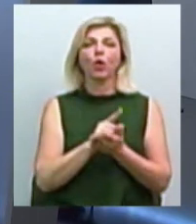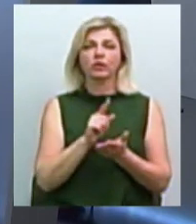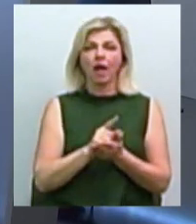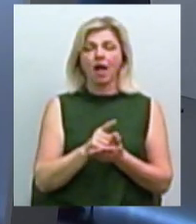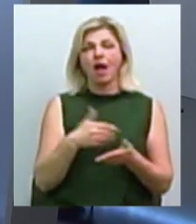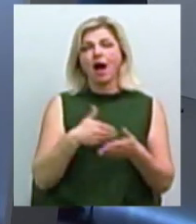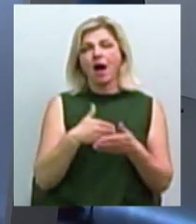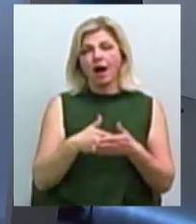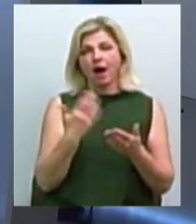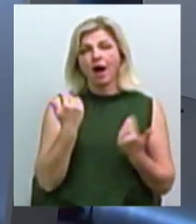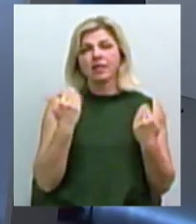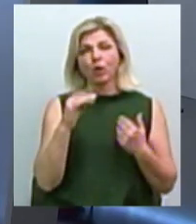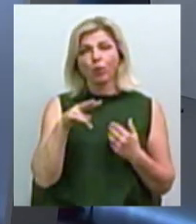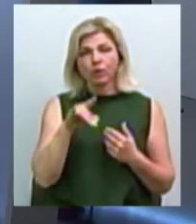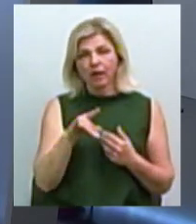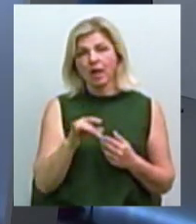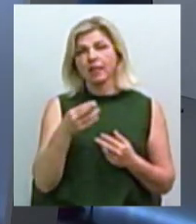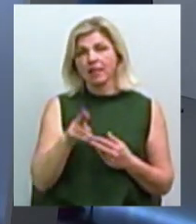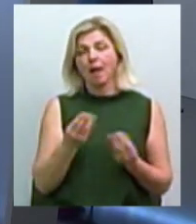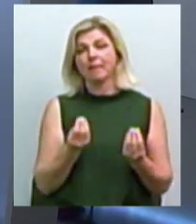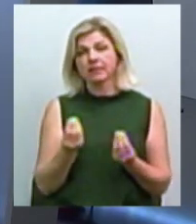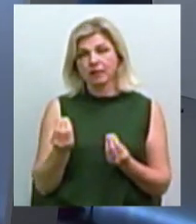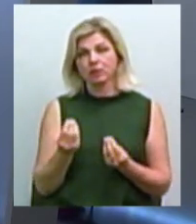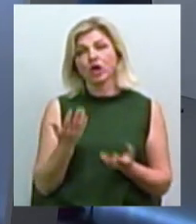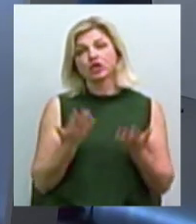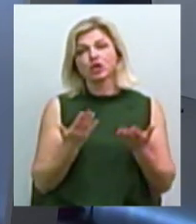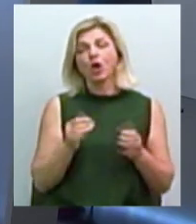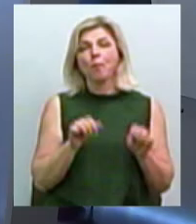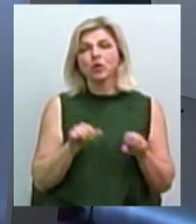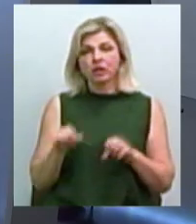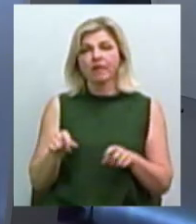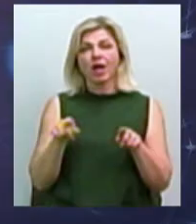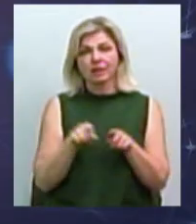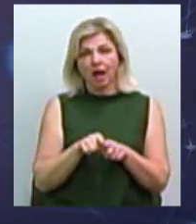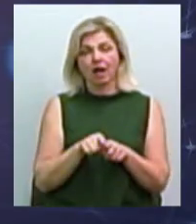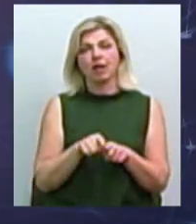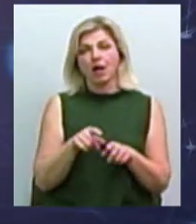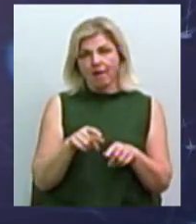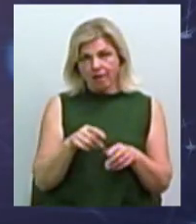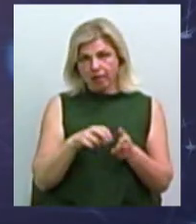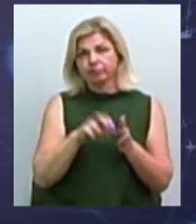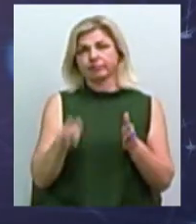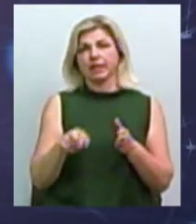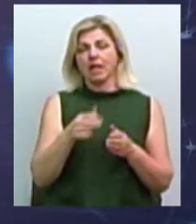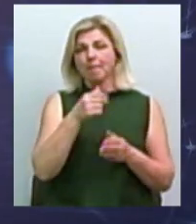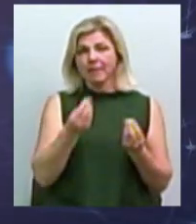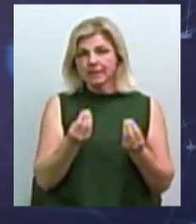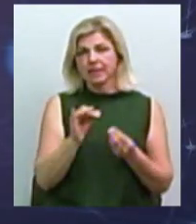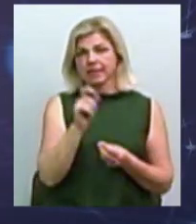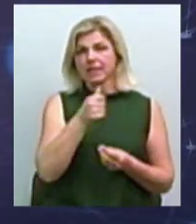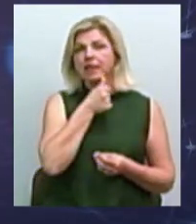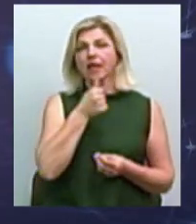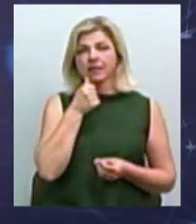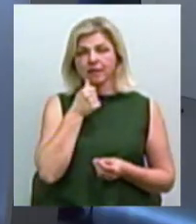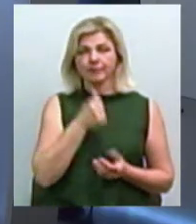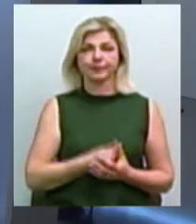-середнього бізнесу, але так цього і не сталося. Чи можливо таким чином вивезти бізнес з тіні і збільшити обсяги податкових результатів?